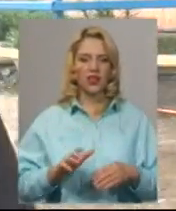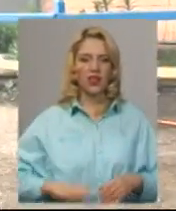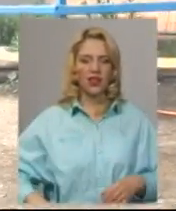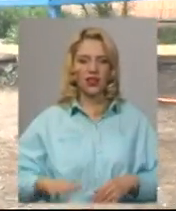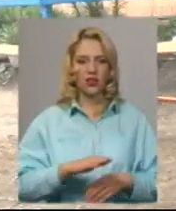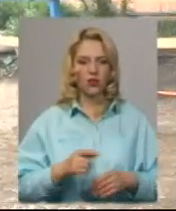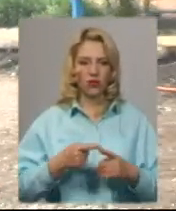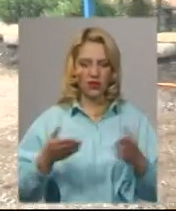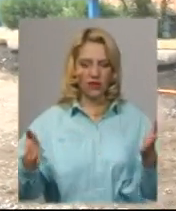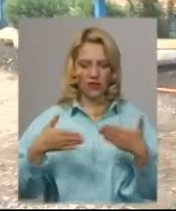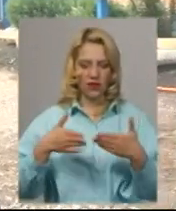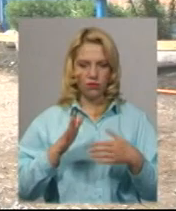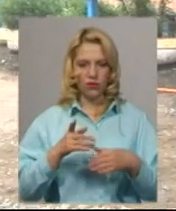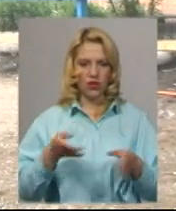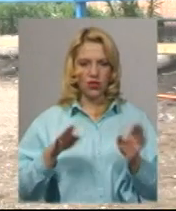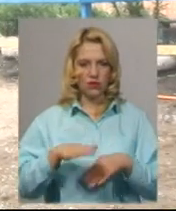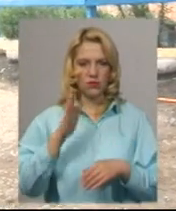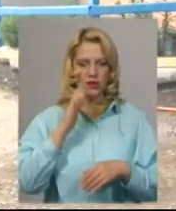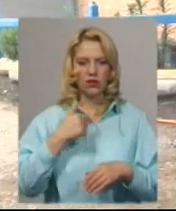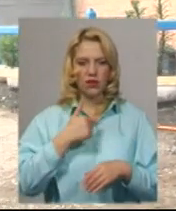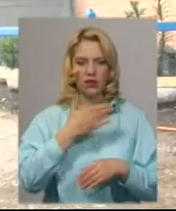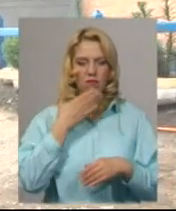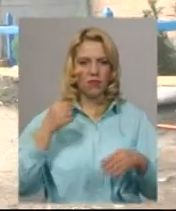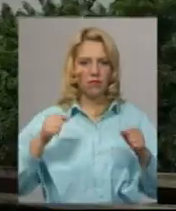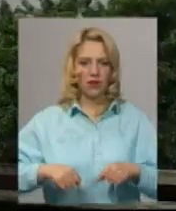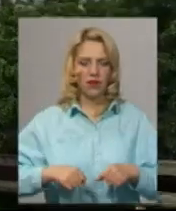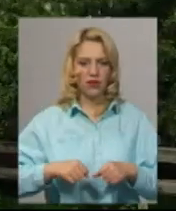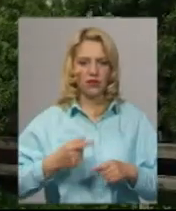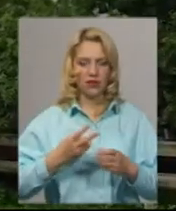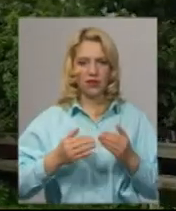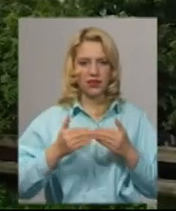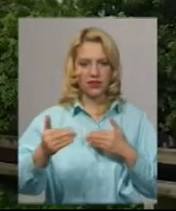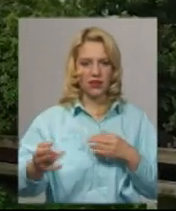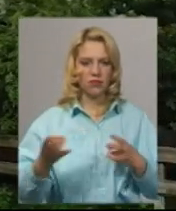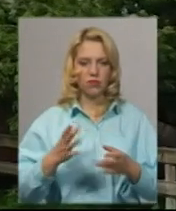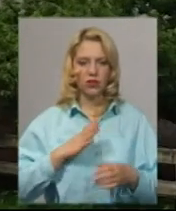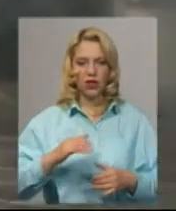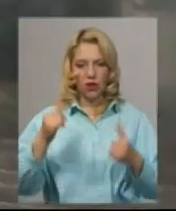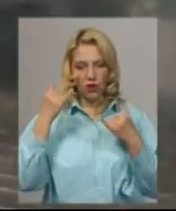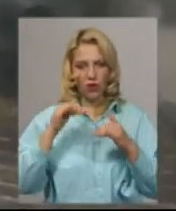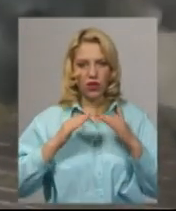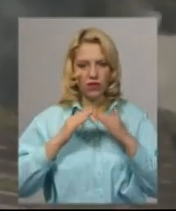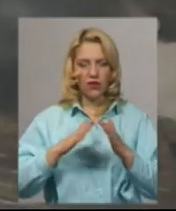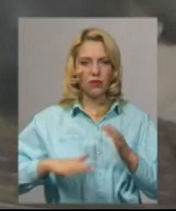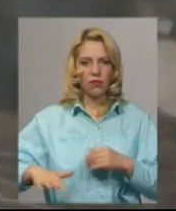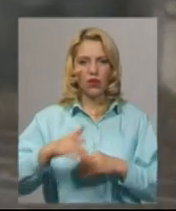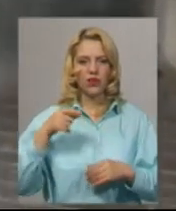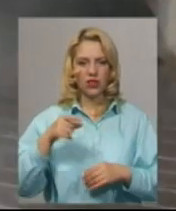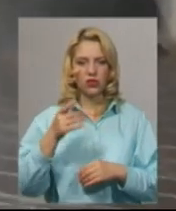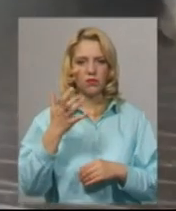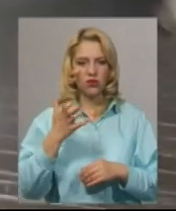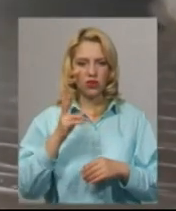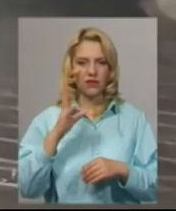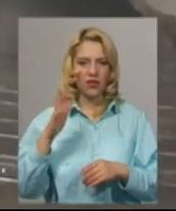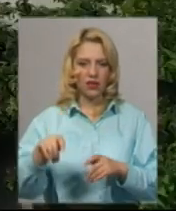вас заставить сюди їхати? Там же знак стоїть. Ми не маємо права сюди запускати. Нагадаю, корівник площі півтори тисячі квадратних метрів загорівся від